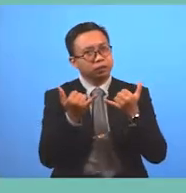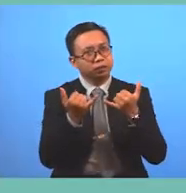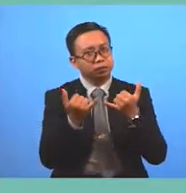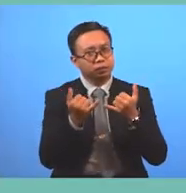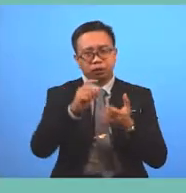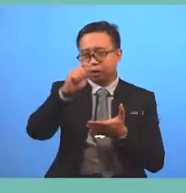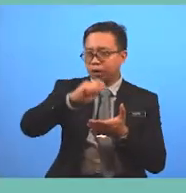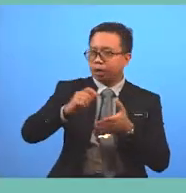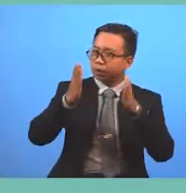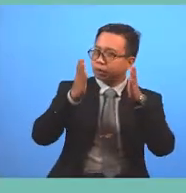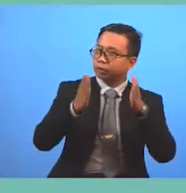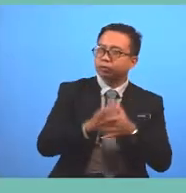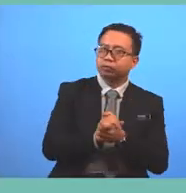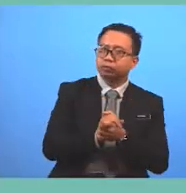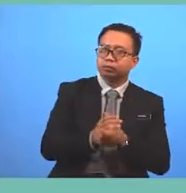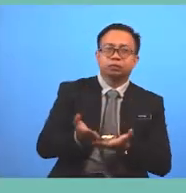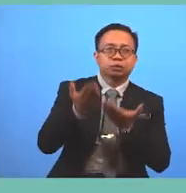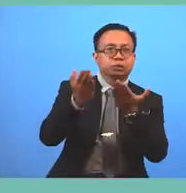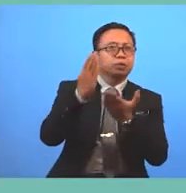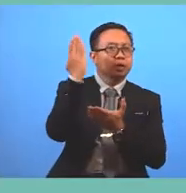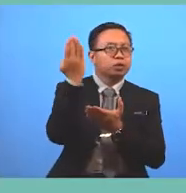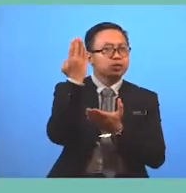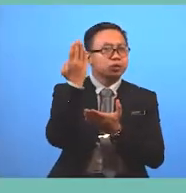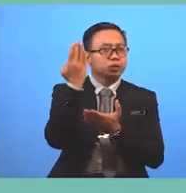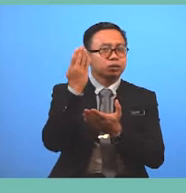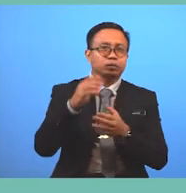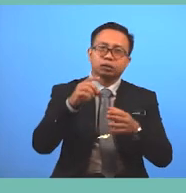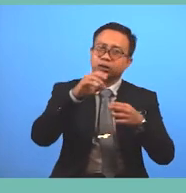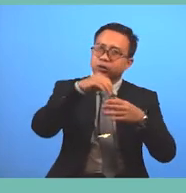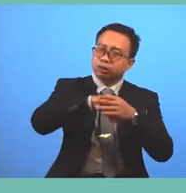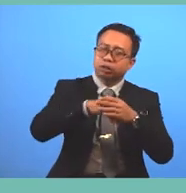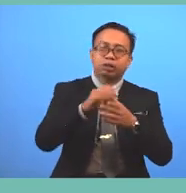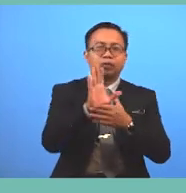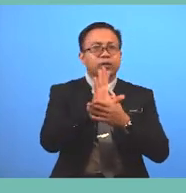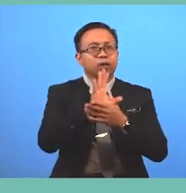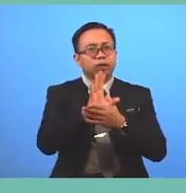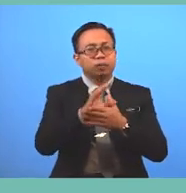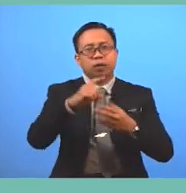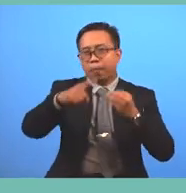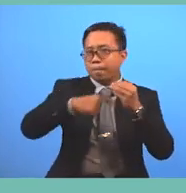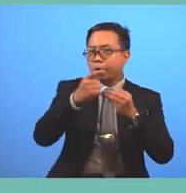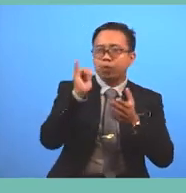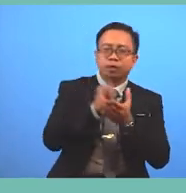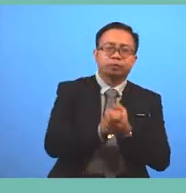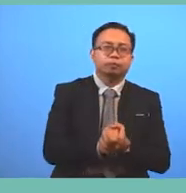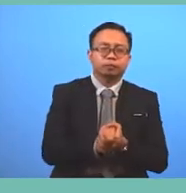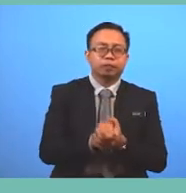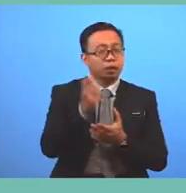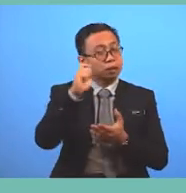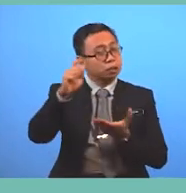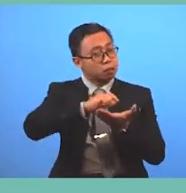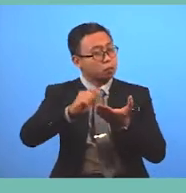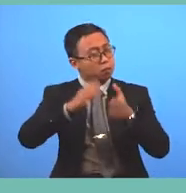writer provides a general assessment of the film and his or her opinion about it The writer